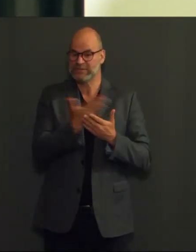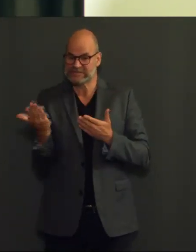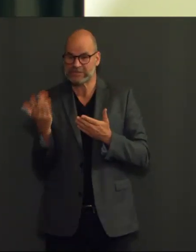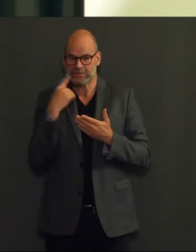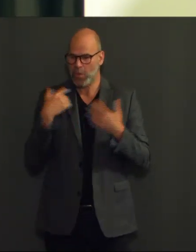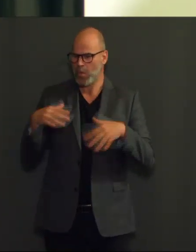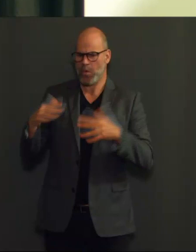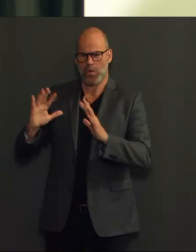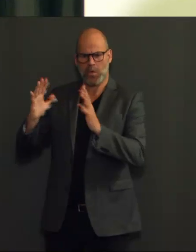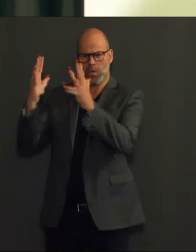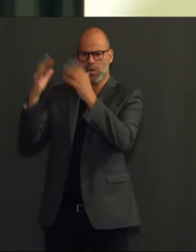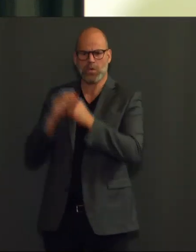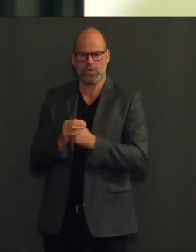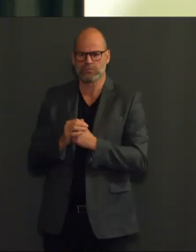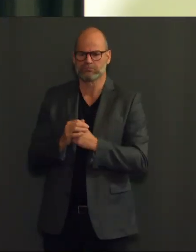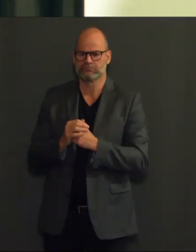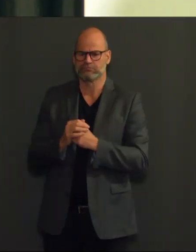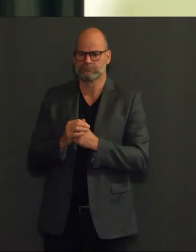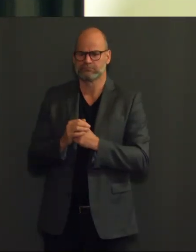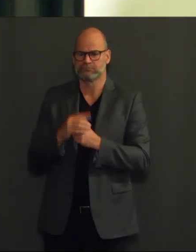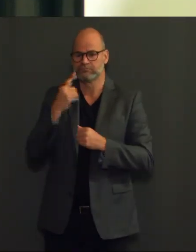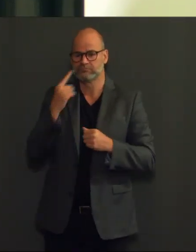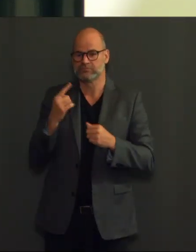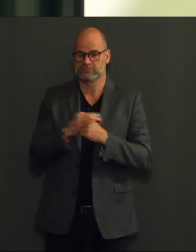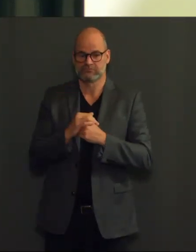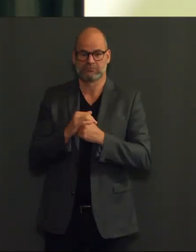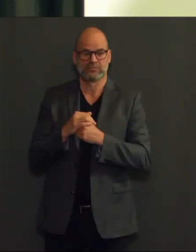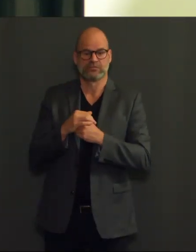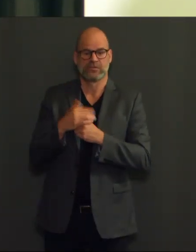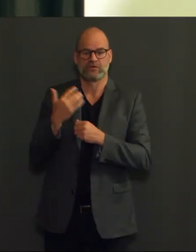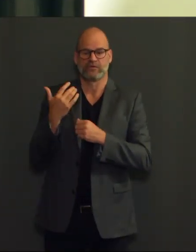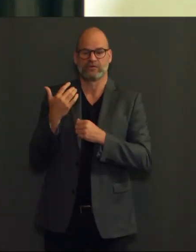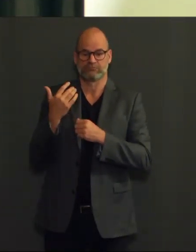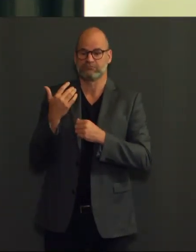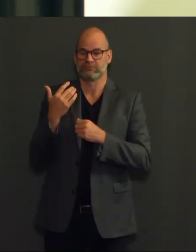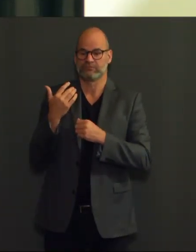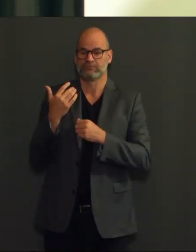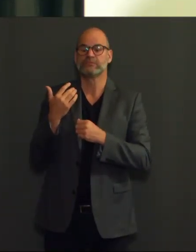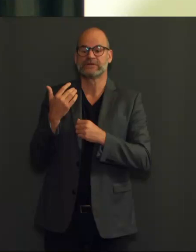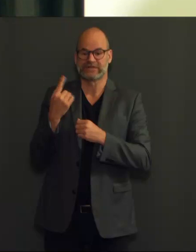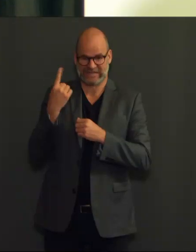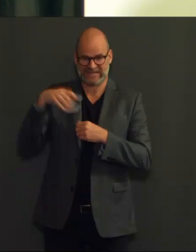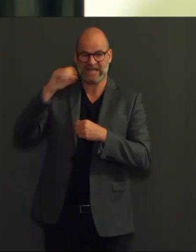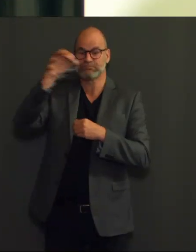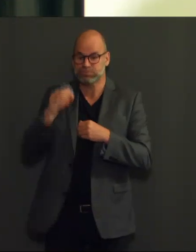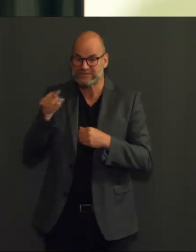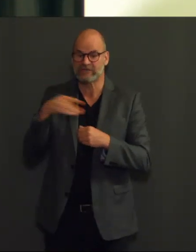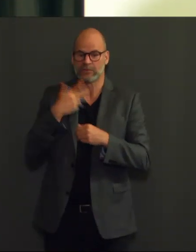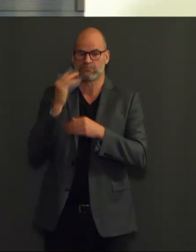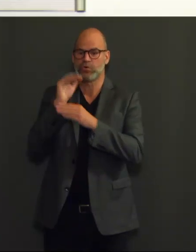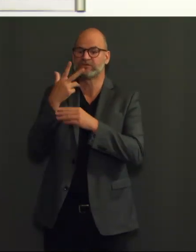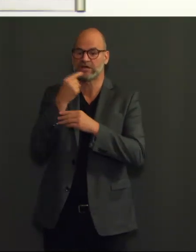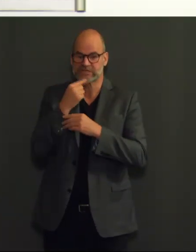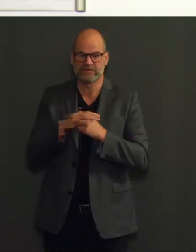93% bij de mensen van 75 tot 84 jaar en 90% bij de 65 tot